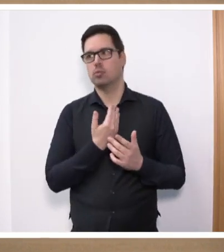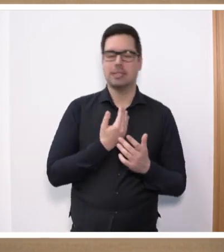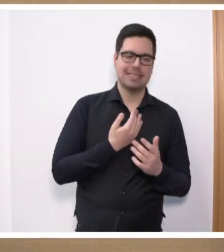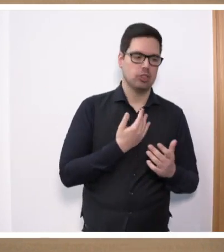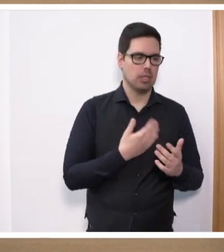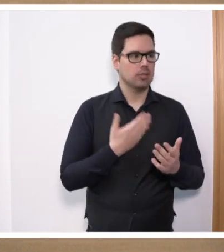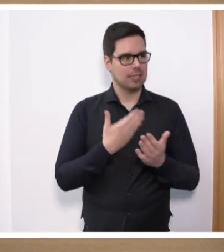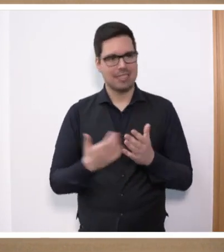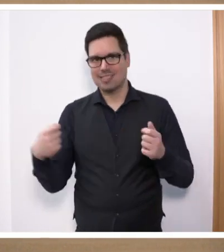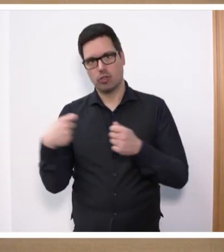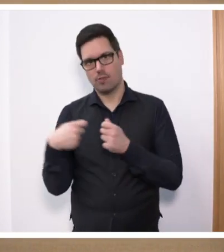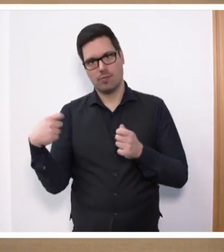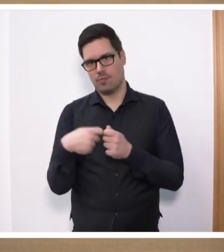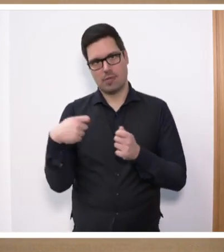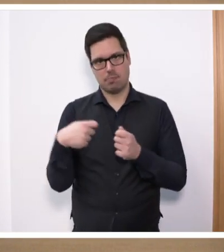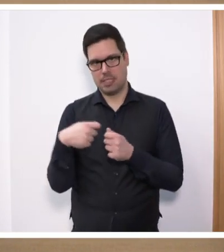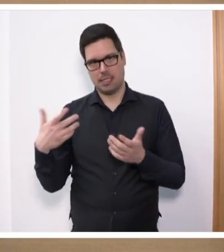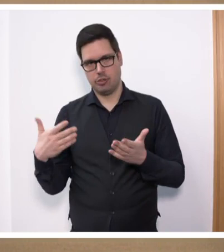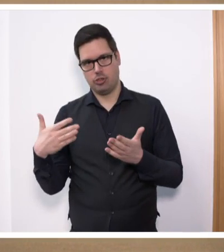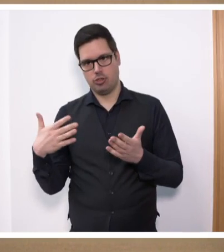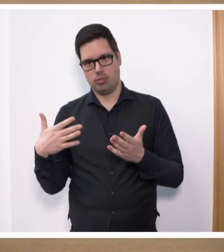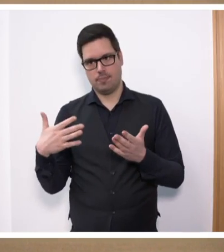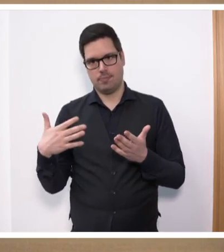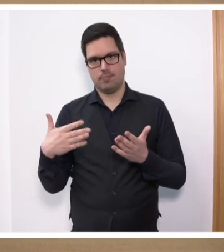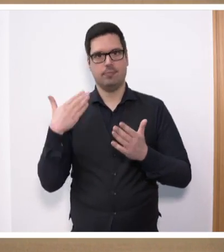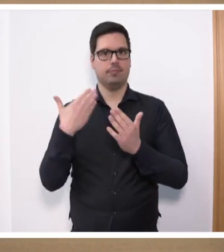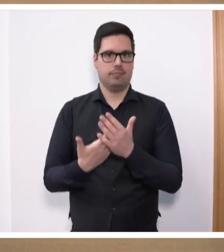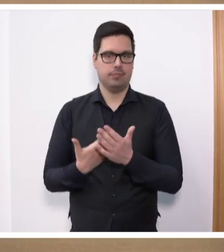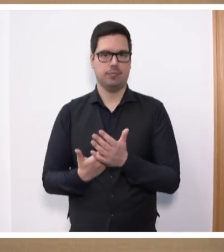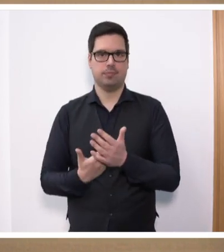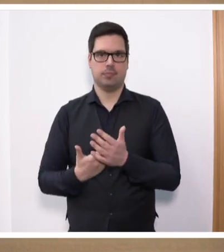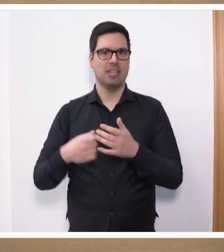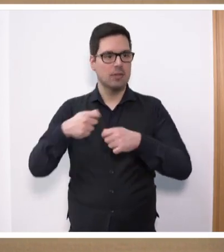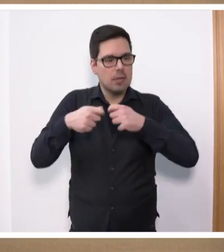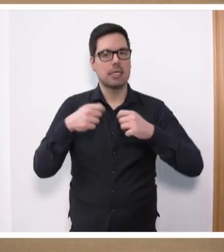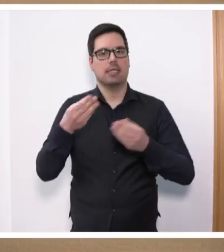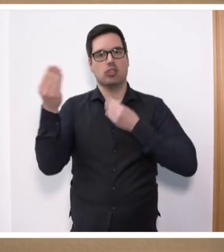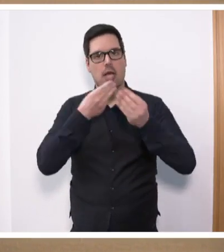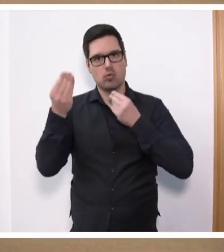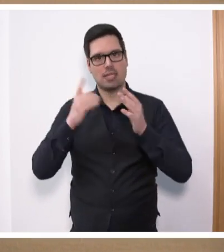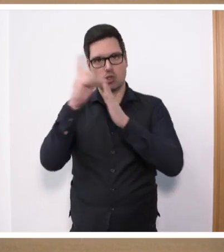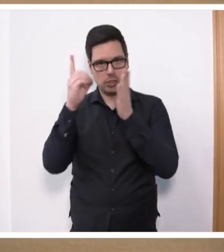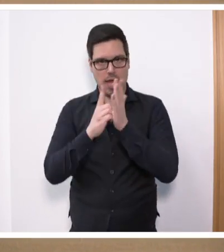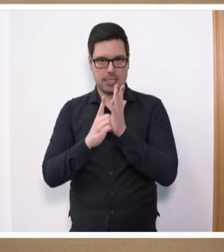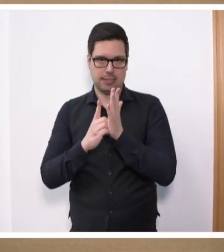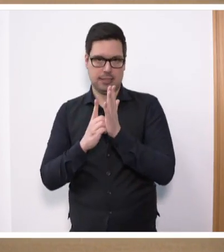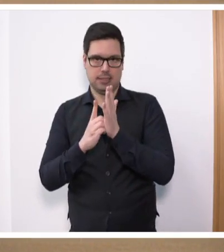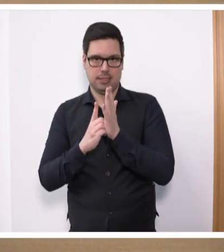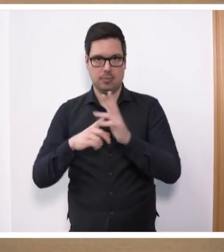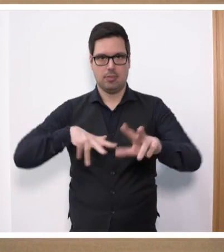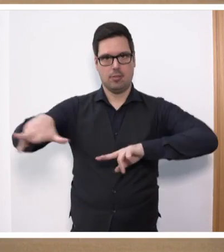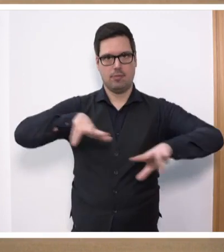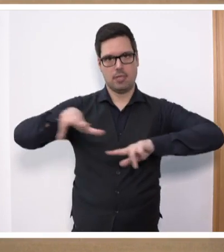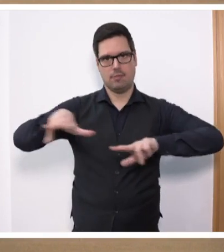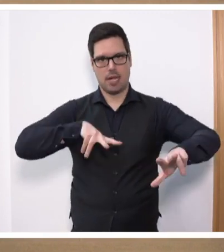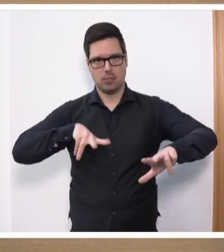deshalb nicht verbindliche Willensbekundung ausdrückt, muss es bei dem verbindlichen Austausch von Daten mit der Verwaltung einen Prozess